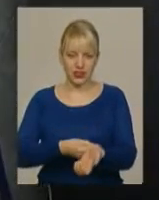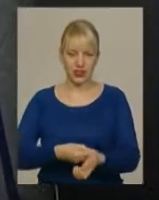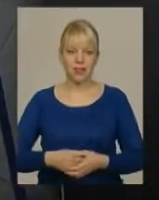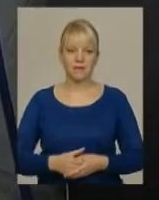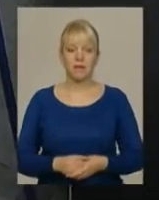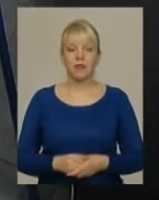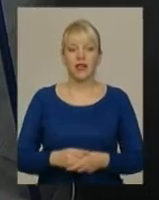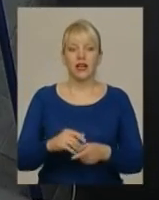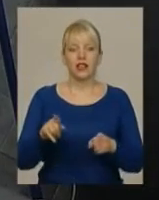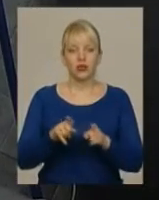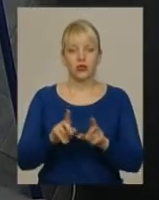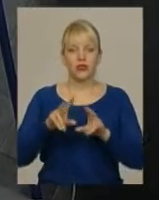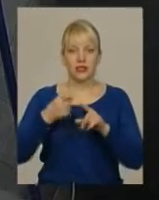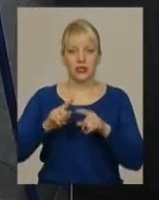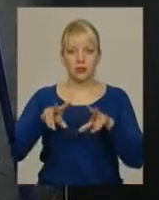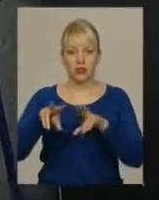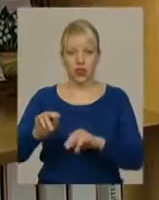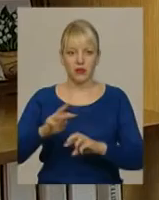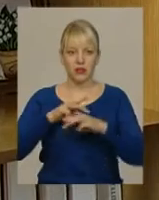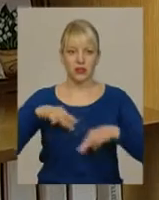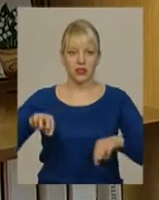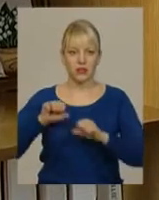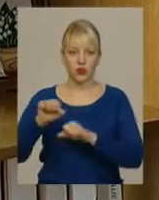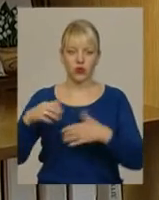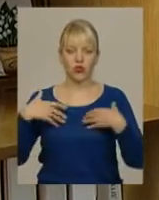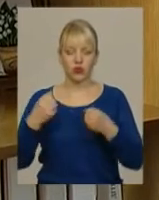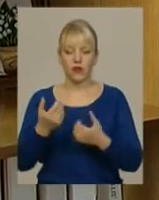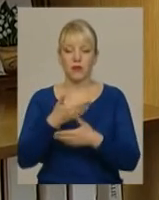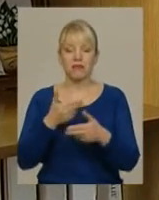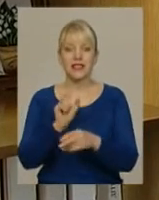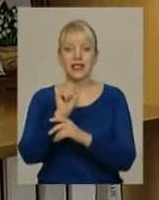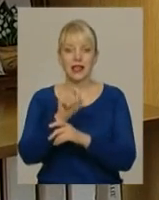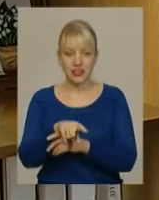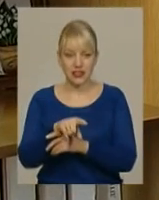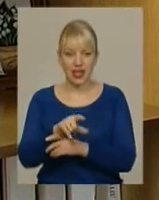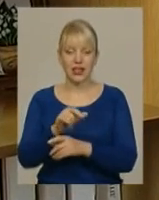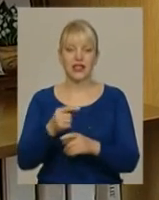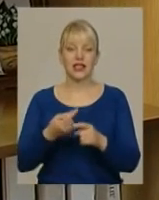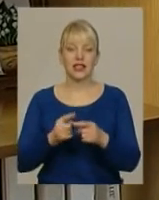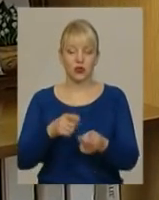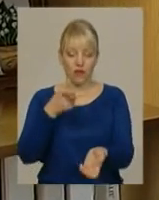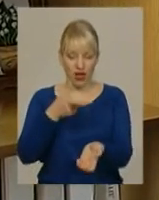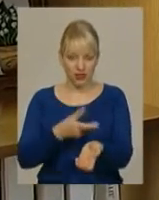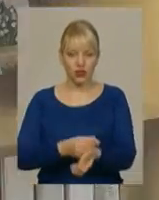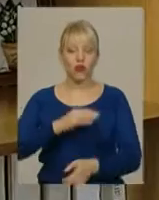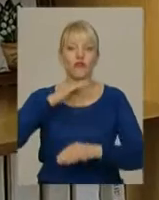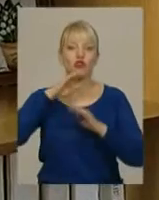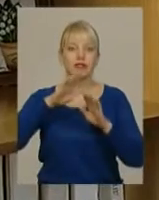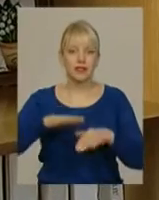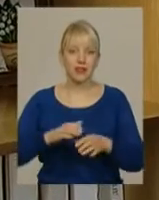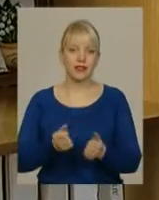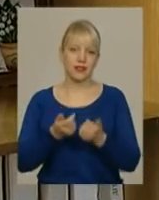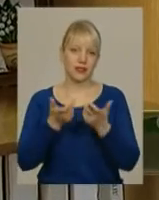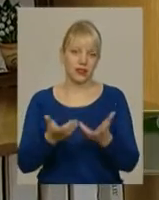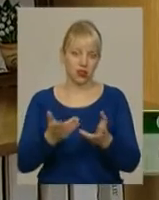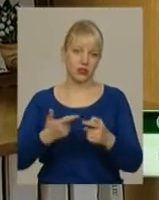Хмельниччини обіцяли в Міністерстві охорони здоров'я. Ми заказали її, я рахую, достатню кількість. Вакцина